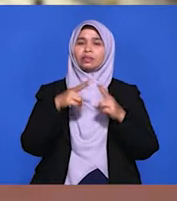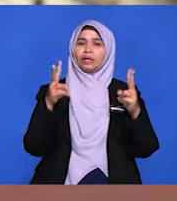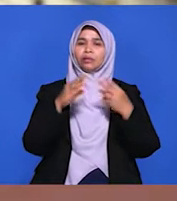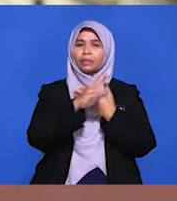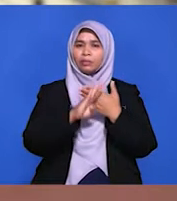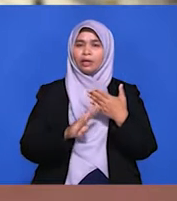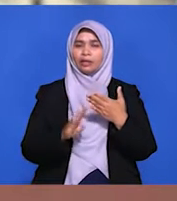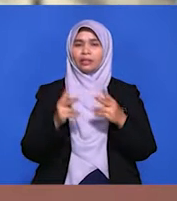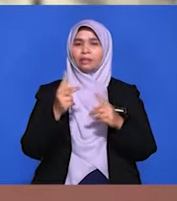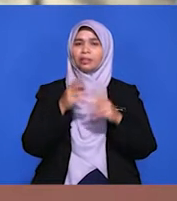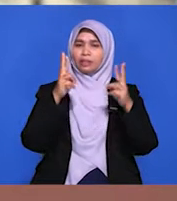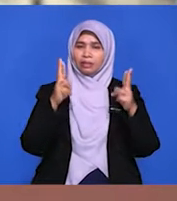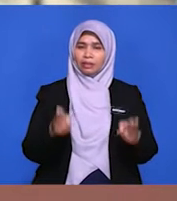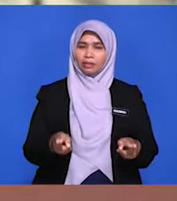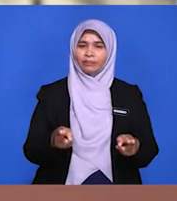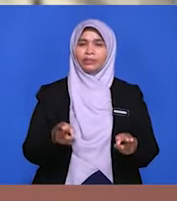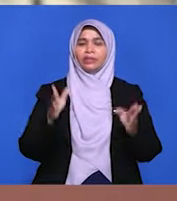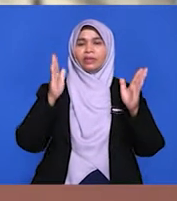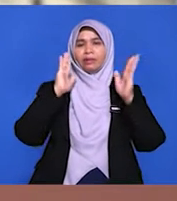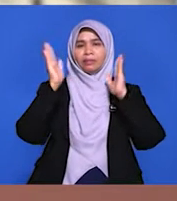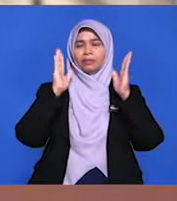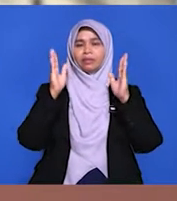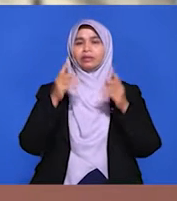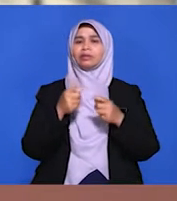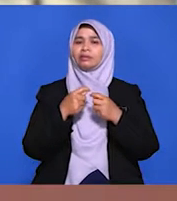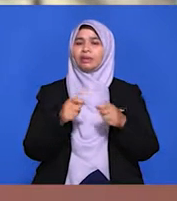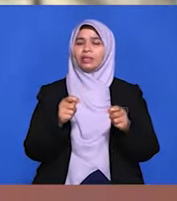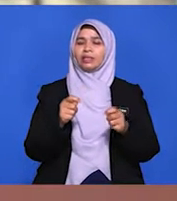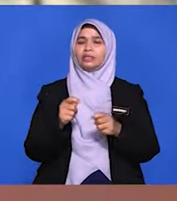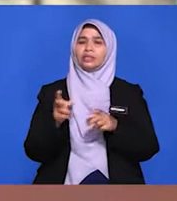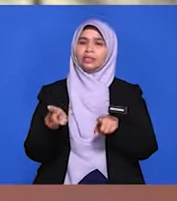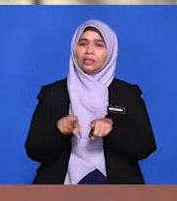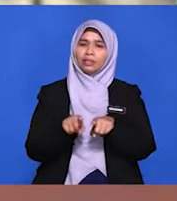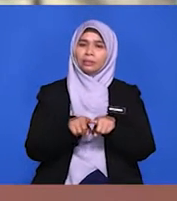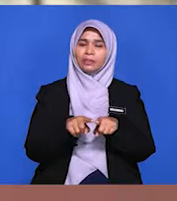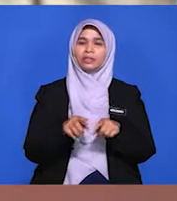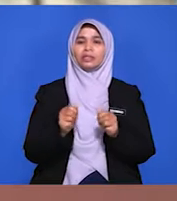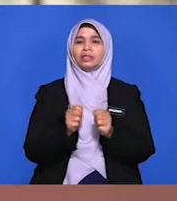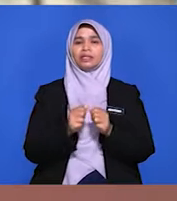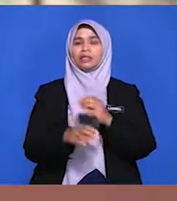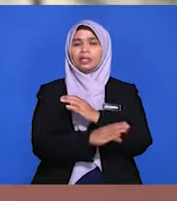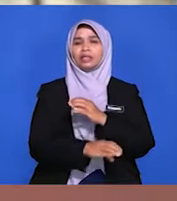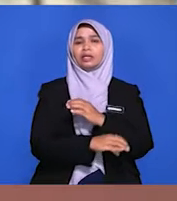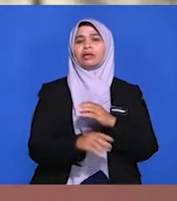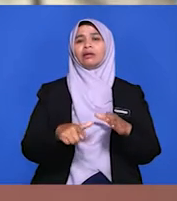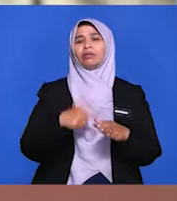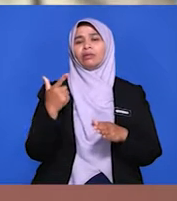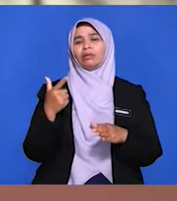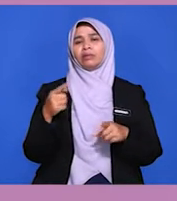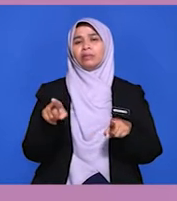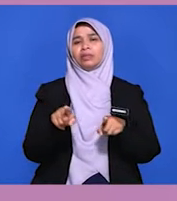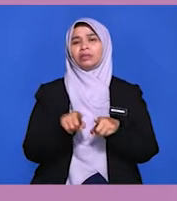kepada rakyat dan negara. Dalam hal ini, Malaysia telah menyelaraskan langkah bersama kerajaan luar semasa